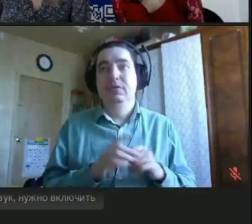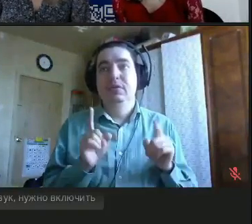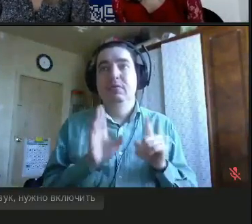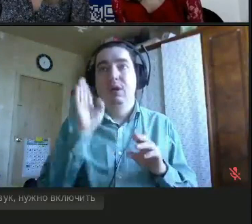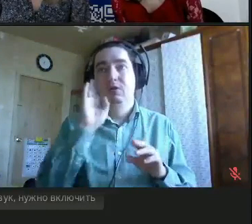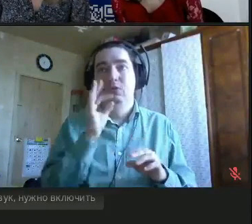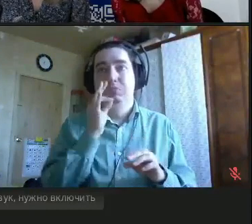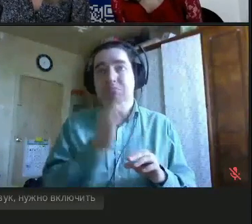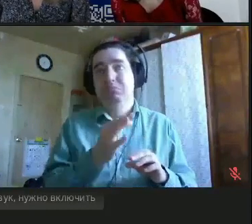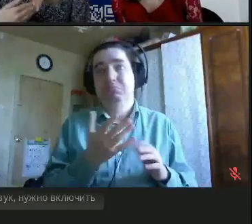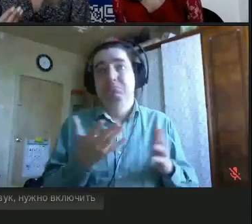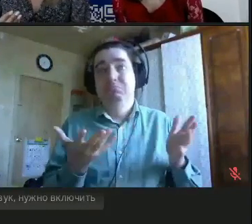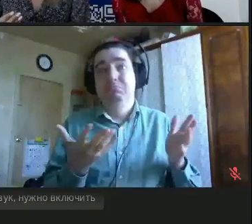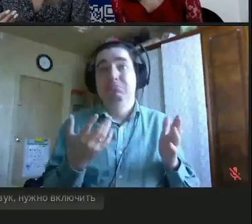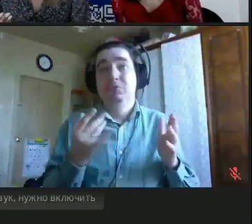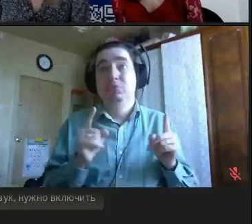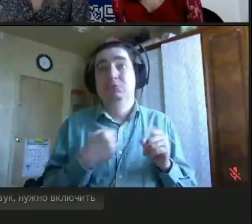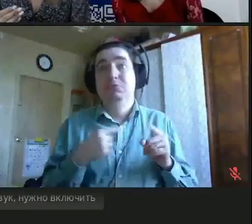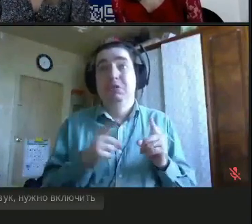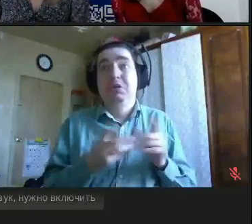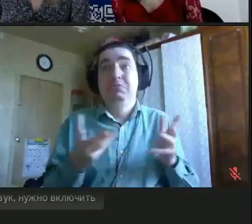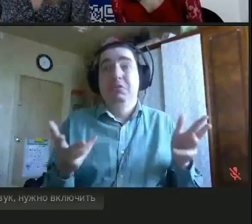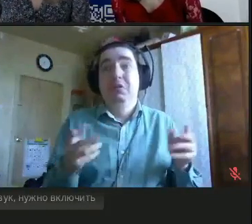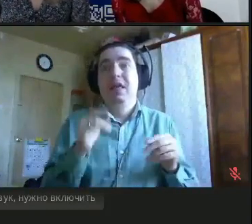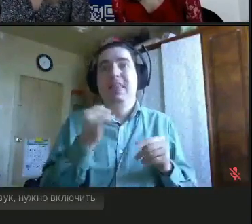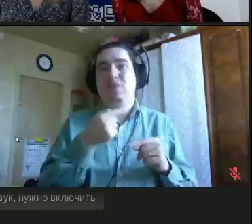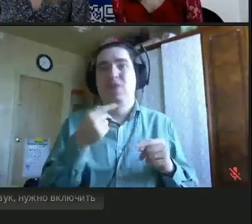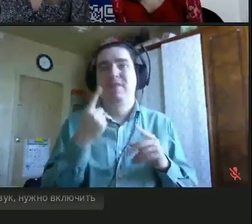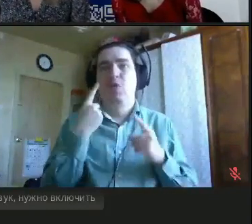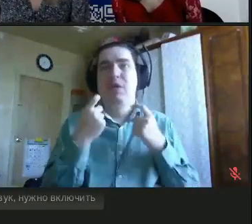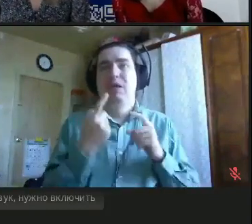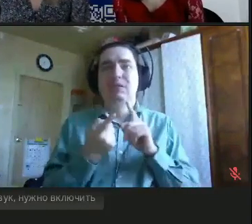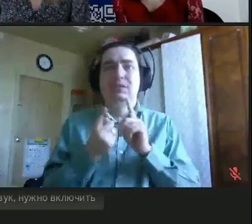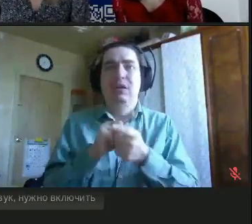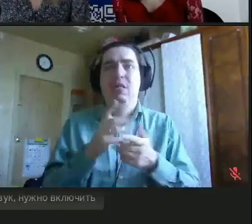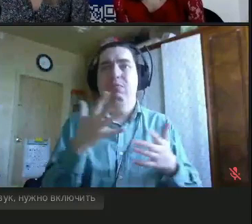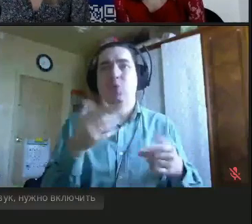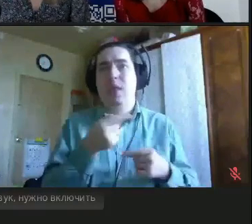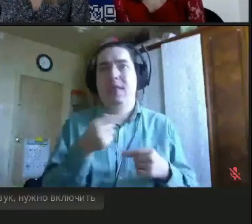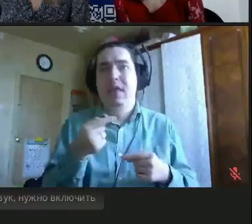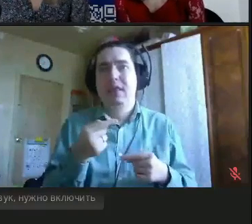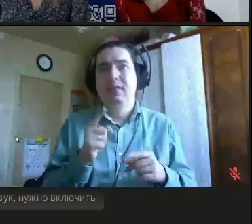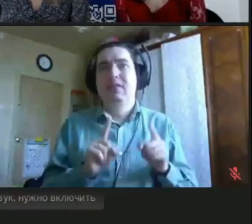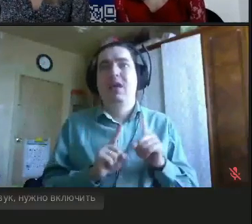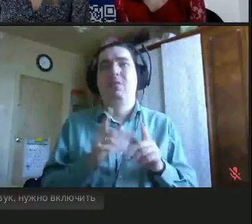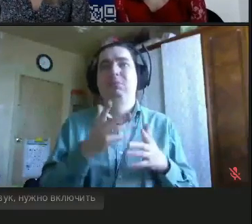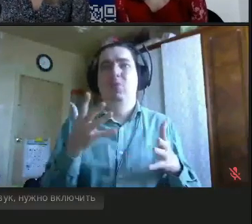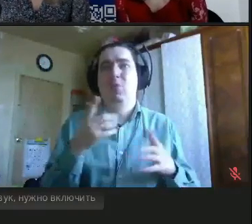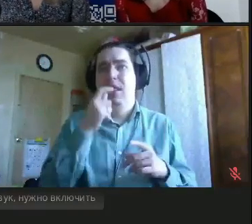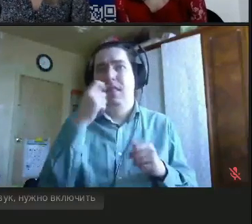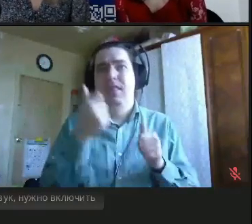ответил в таком формате, вопросы стали более негативные, они стали более навязчивые, грубые,